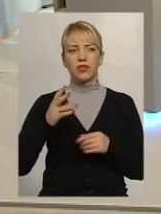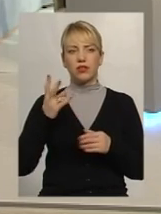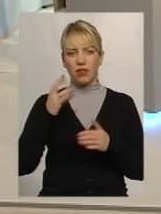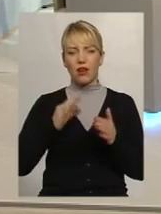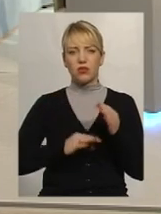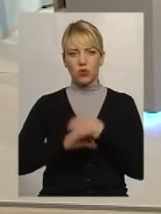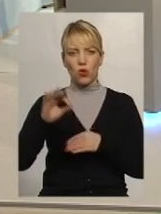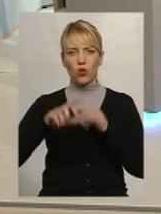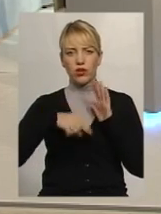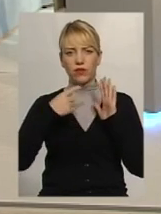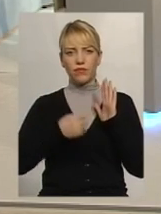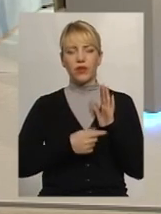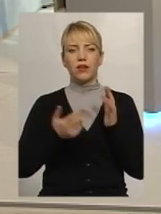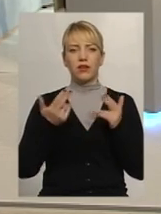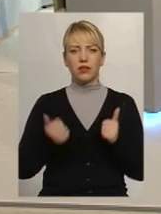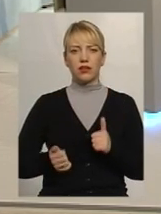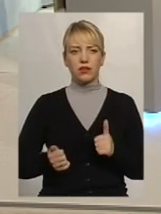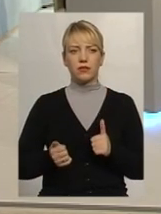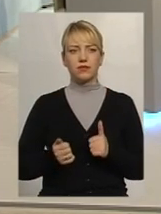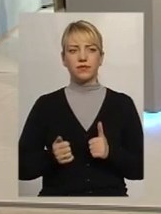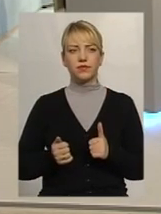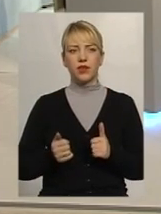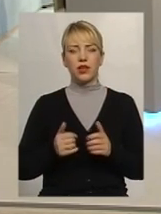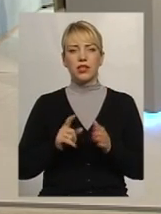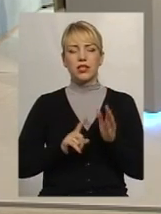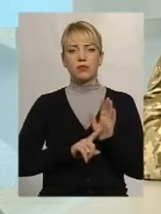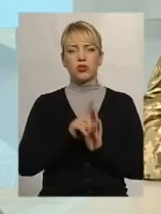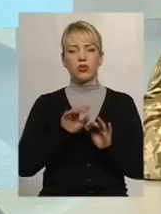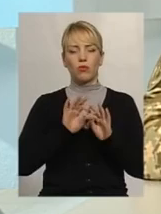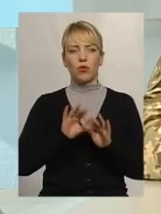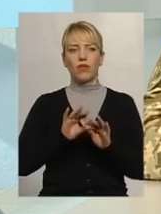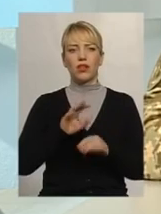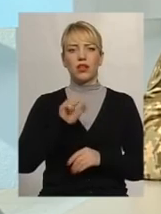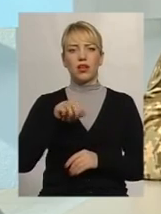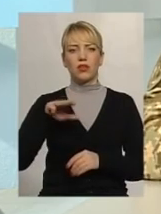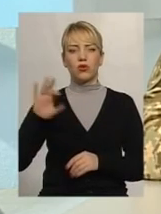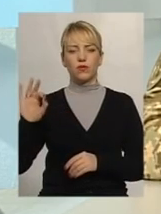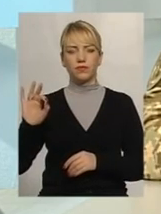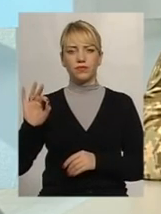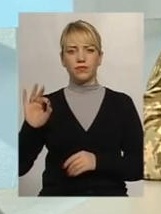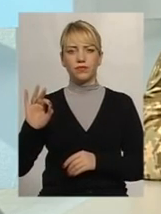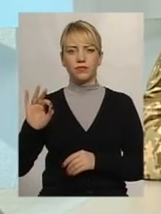Так, звичайно, з самого початку проведення антитерористичної операції